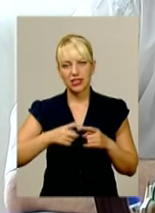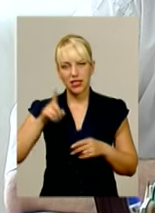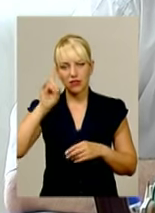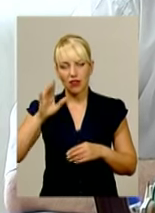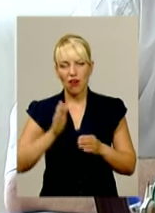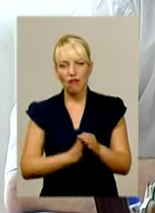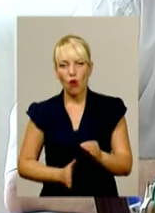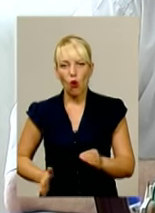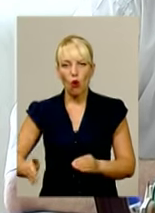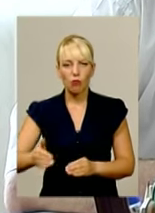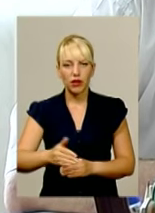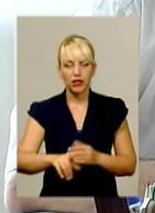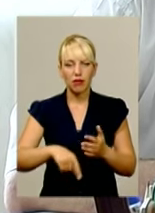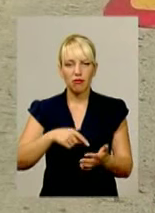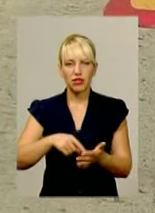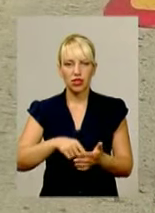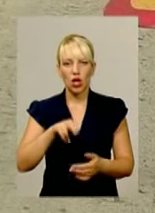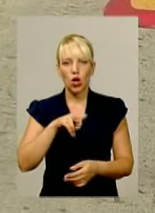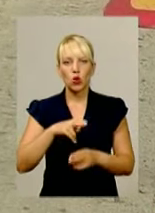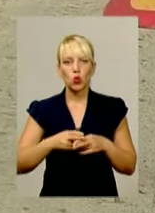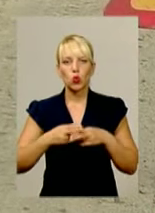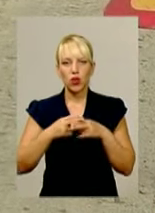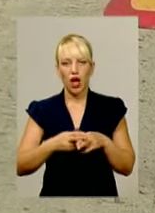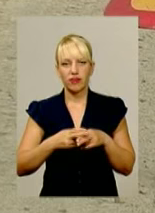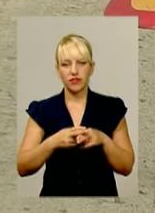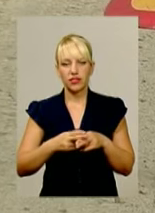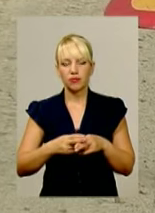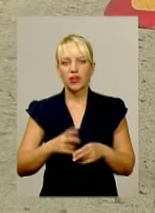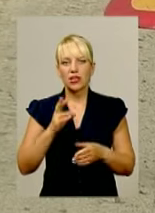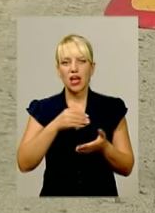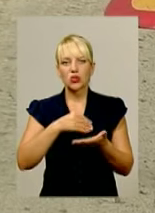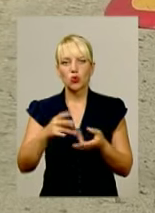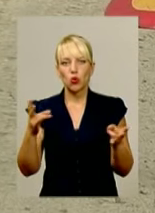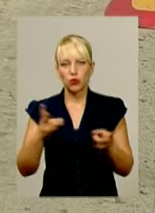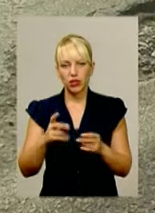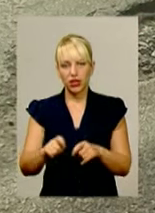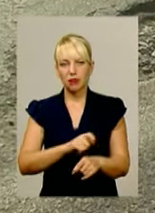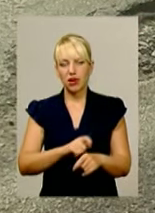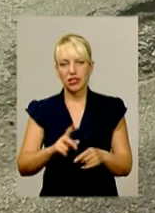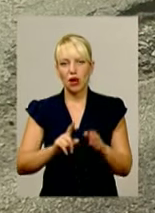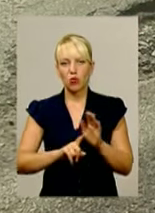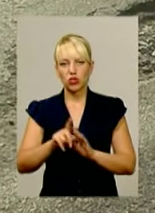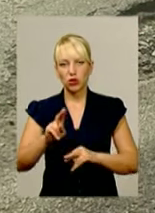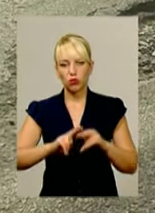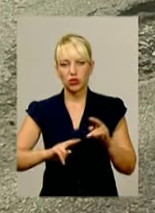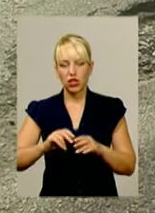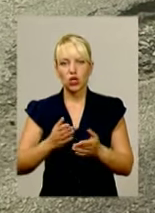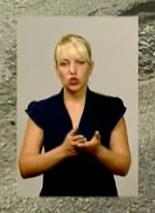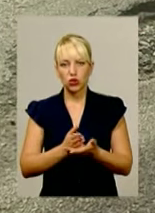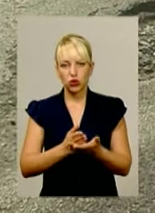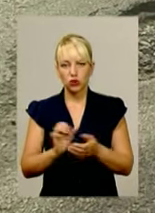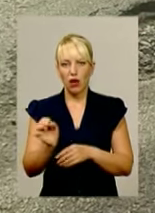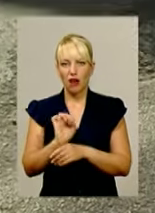обхід міста Дунаєвці. На закупівлю необхідних матеріалів для початку будівництва служба автомобільних доріг надала